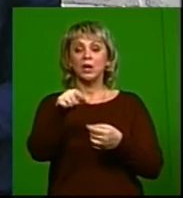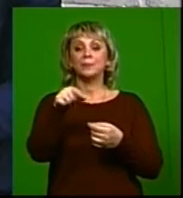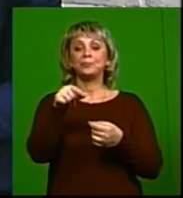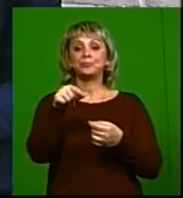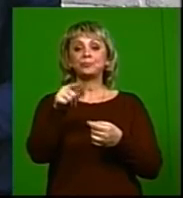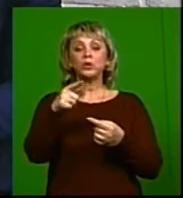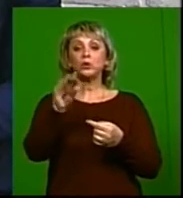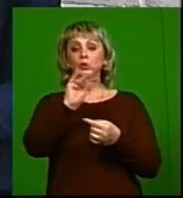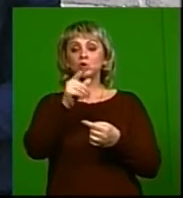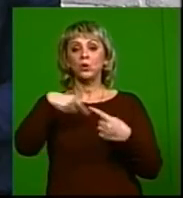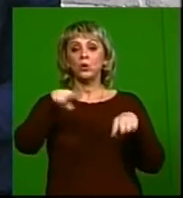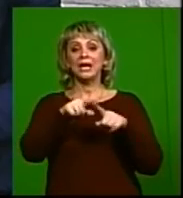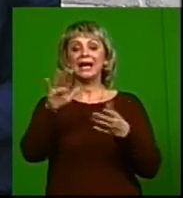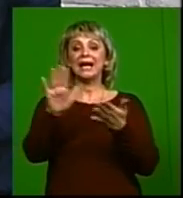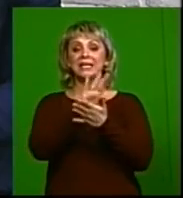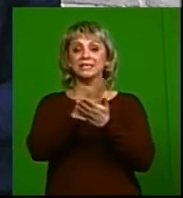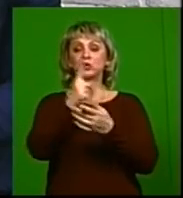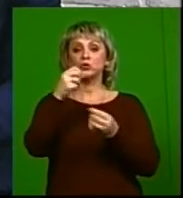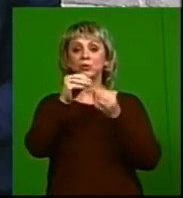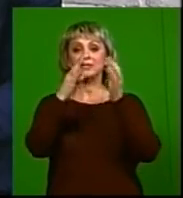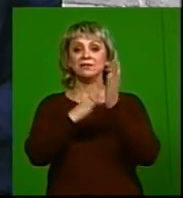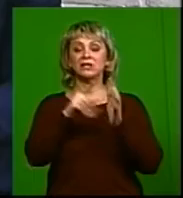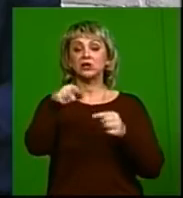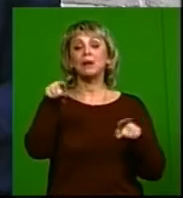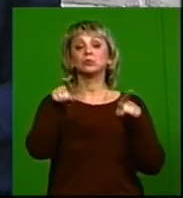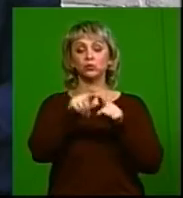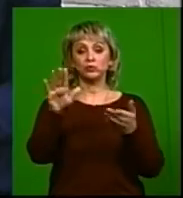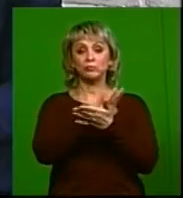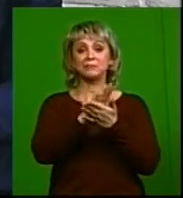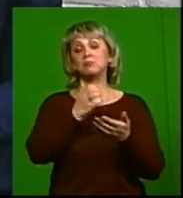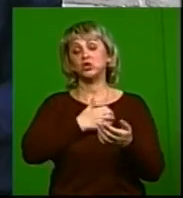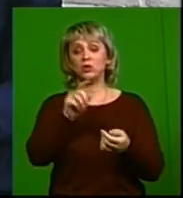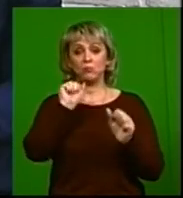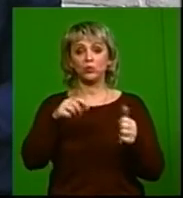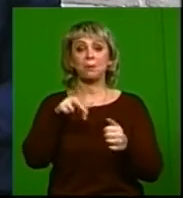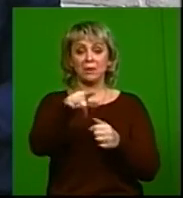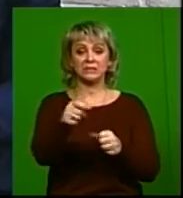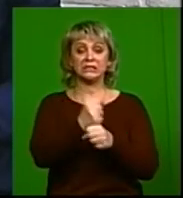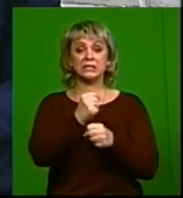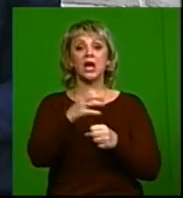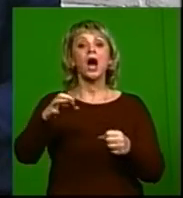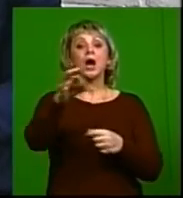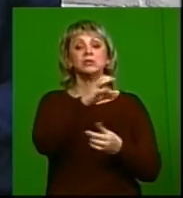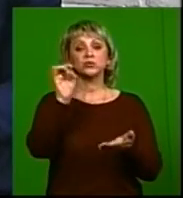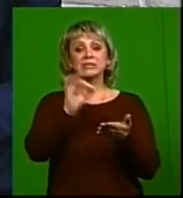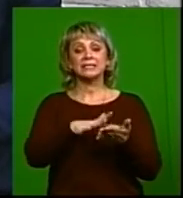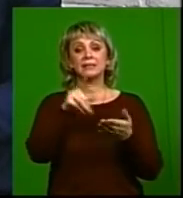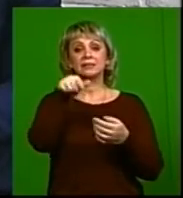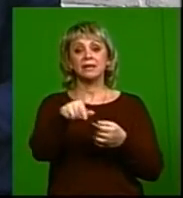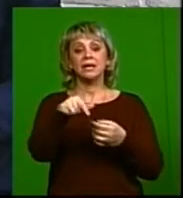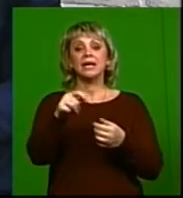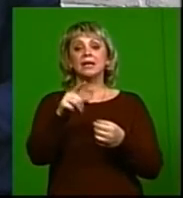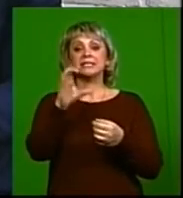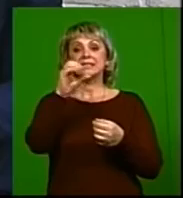округа, газетный 119, там тоже можно бесплатно и при желании анонимно сделать яснович. Либо в областной Центр профилактики борьбы со